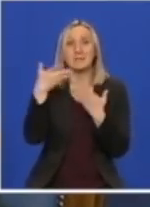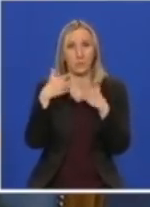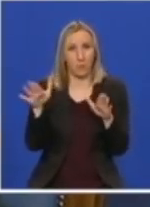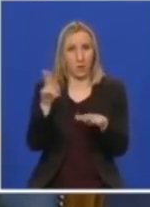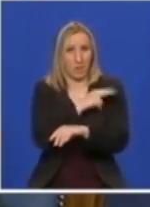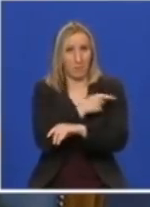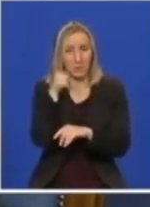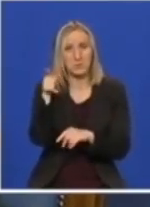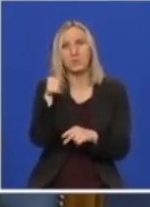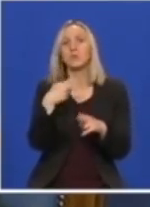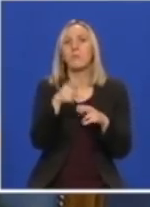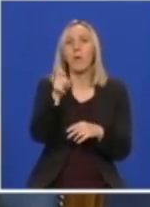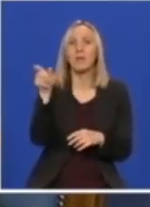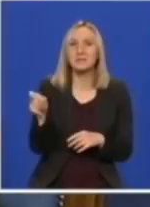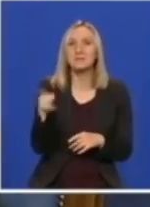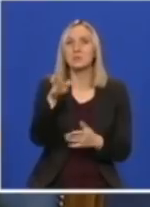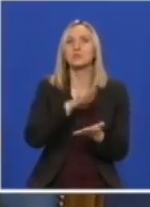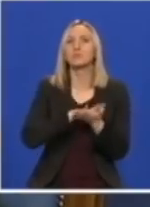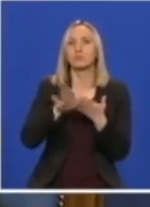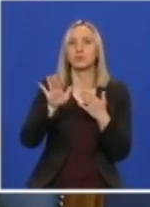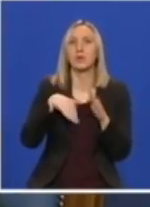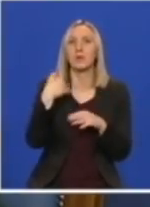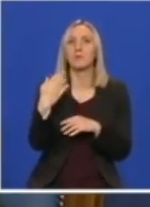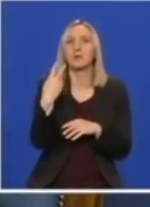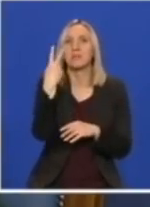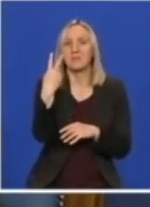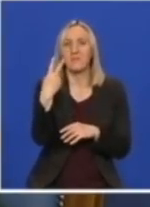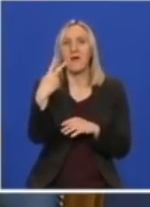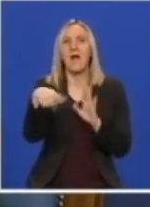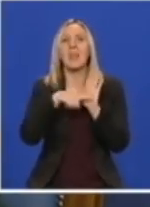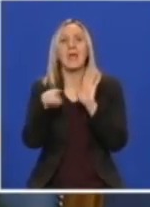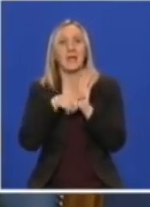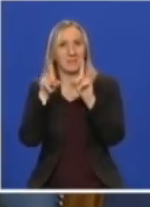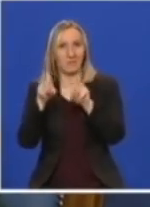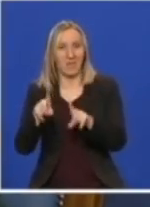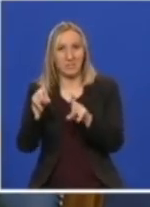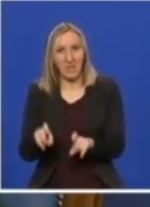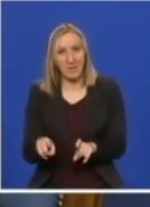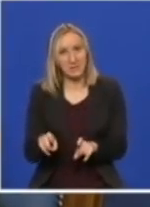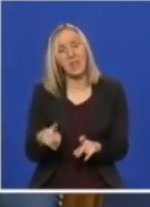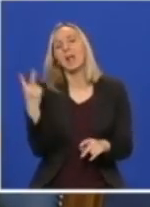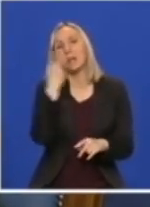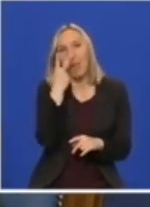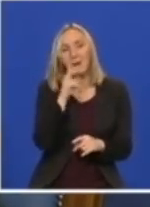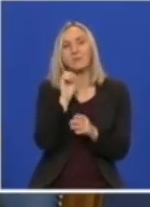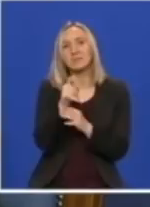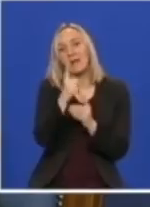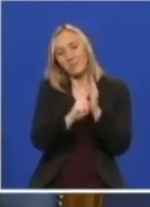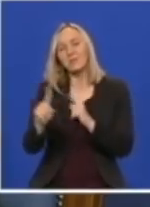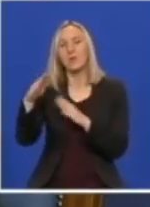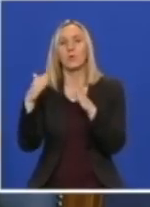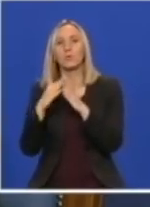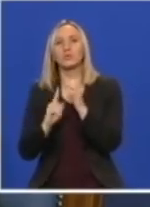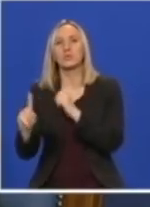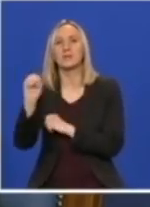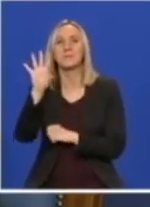I to su bolesnici koji su otpušteni posle dva negativna PCR-a, ali i pored toga u savet da se nastavi kućna izolacija